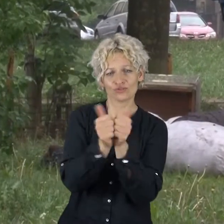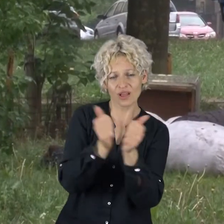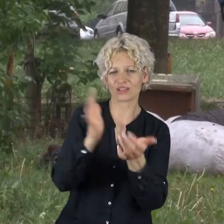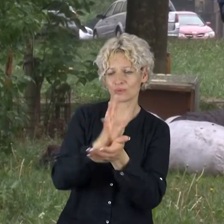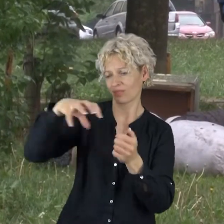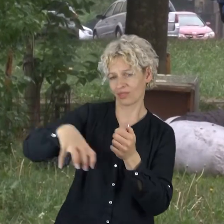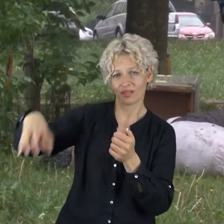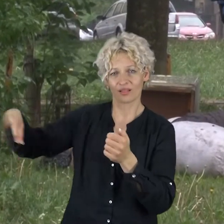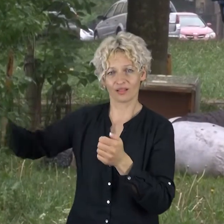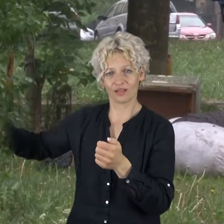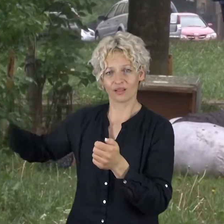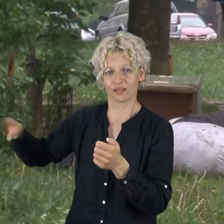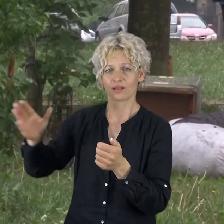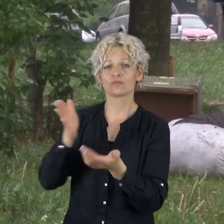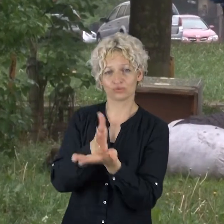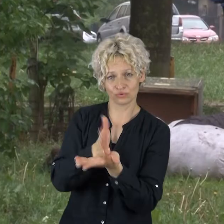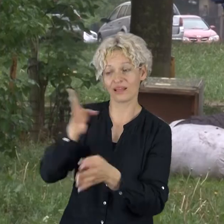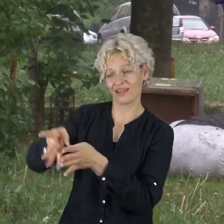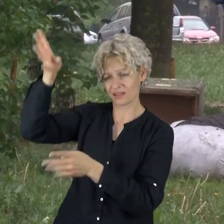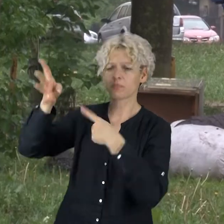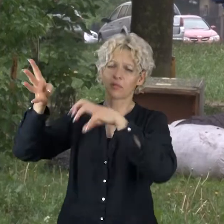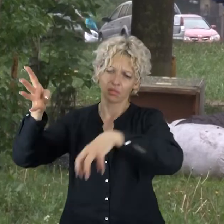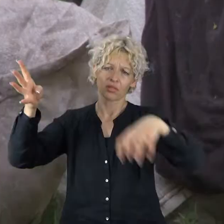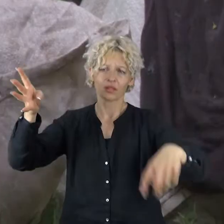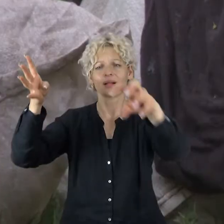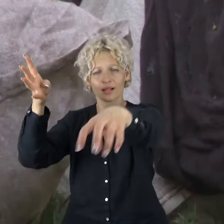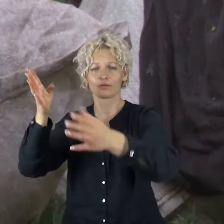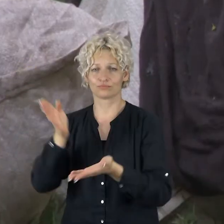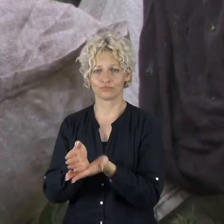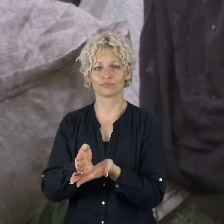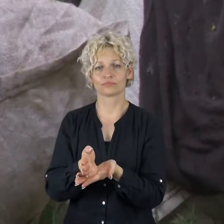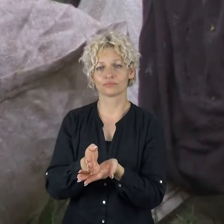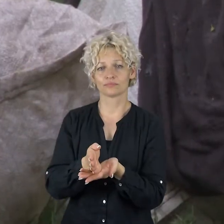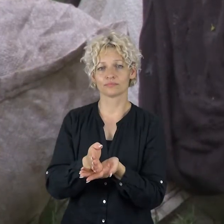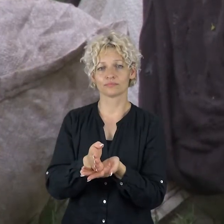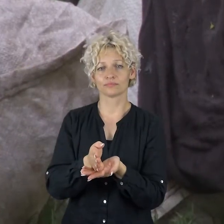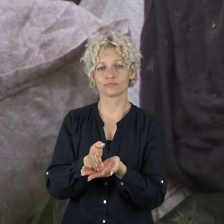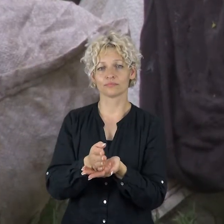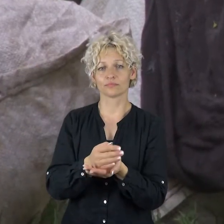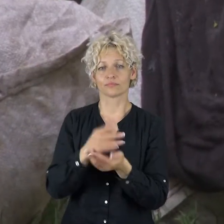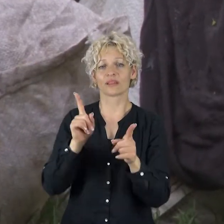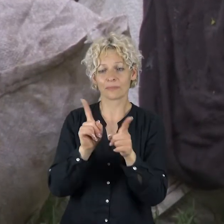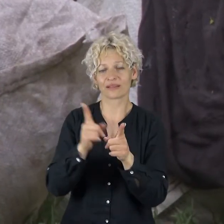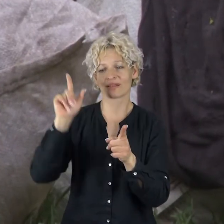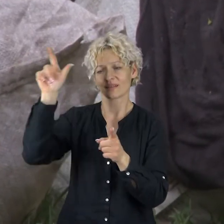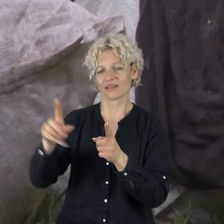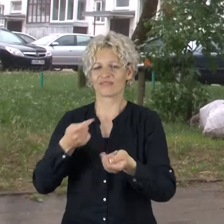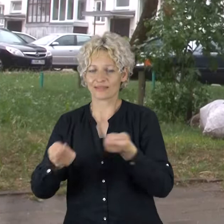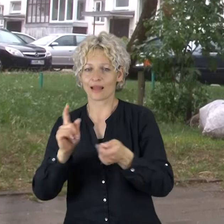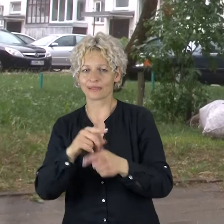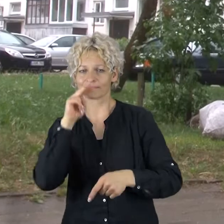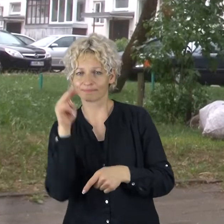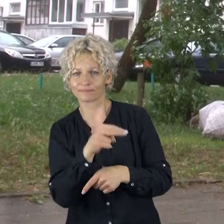pastatyti prie kitų atlikų konteineriai tose miesto vietose, kuriuose nuo atspecialistų turėtų būti didžiausia tekstilės atlikų susidarymo